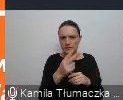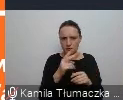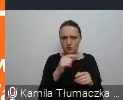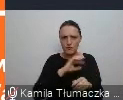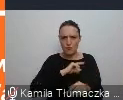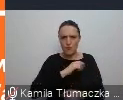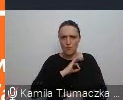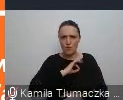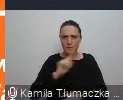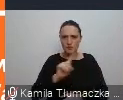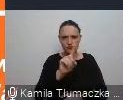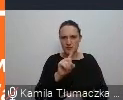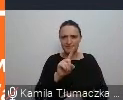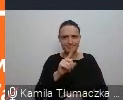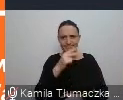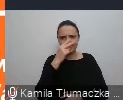kursor, pewnie nie.